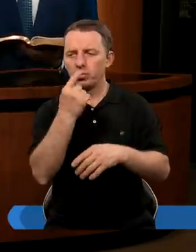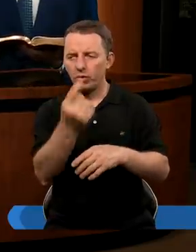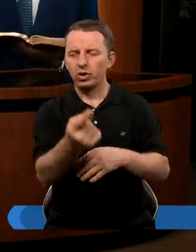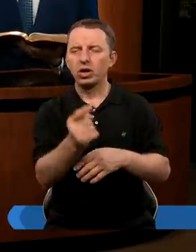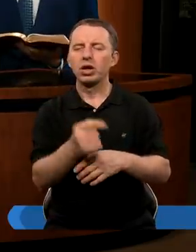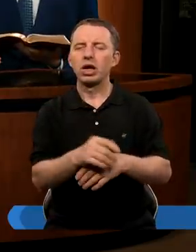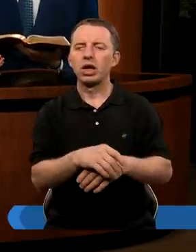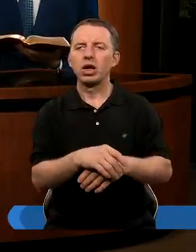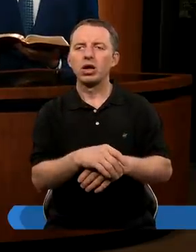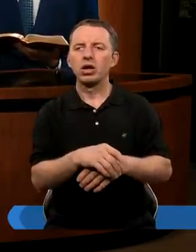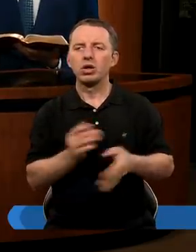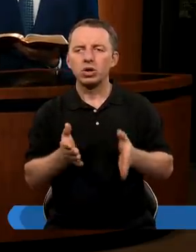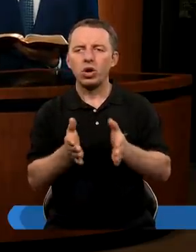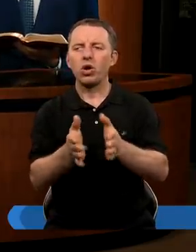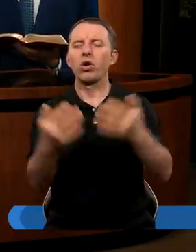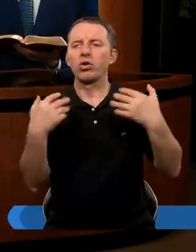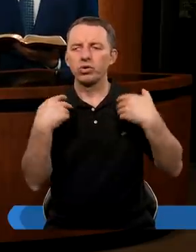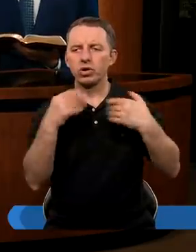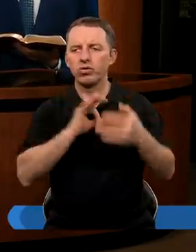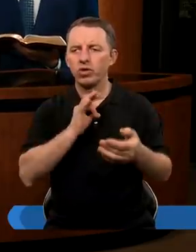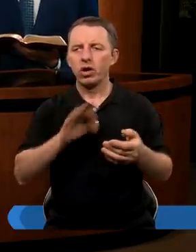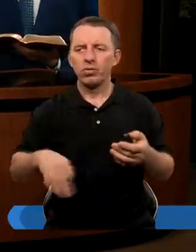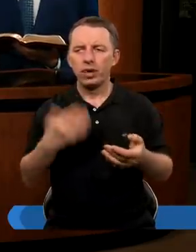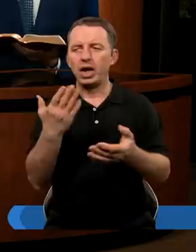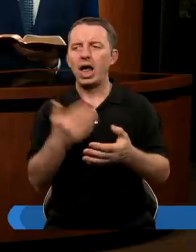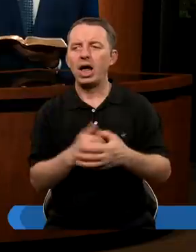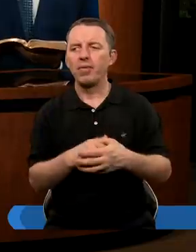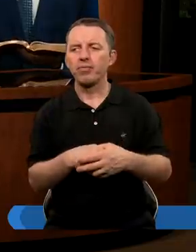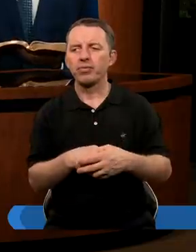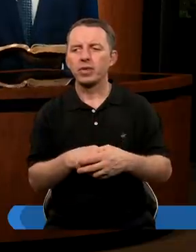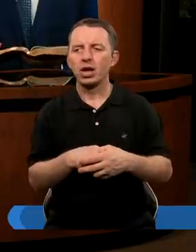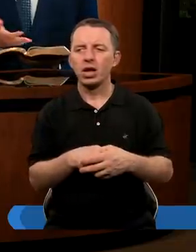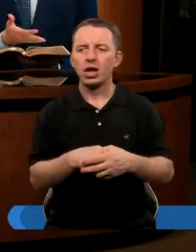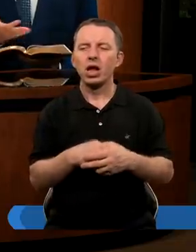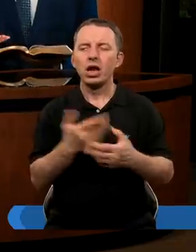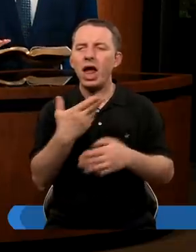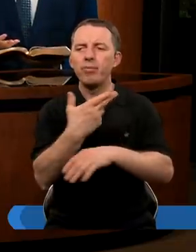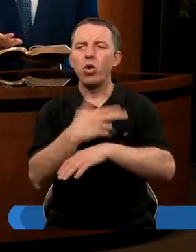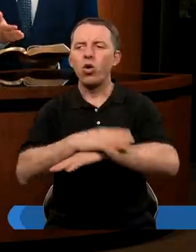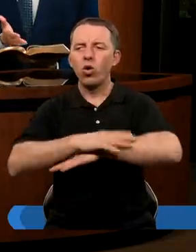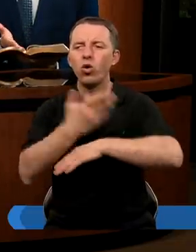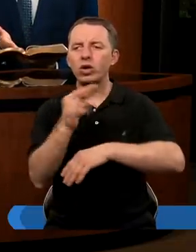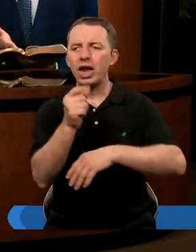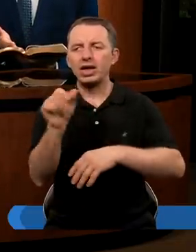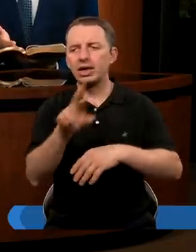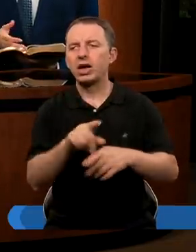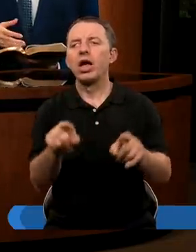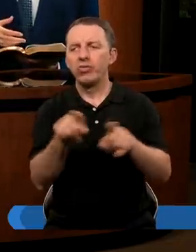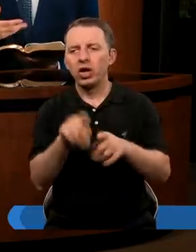momencie może powiedzieć, że zaczął kroczyć tą drogą, zbliżając się do Pana. Myślę, że na Bogat Nazary też w tym